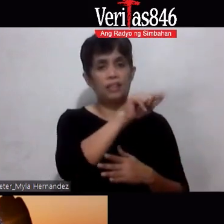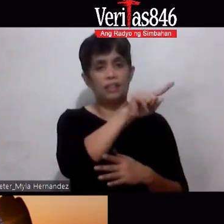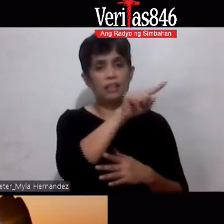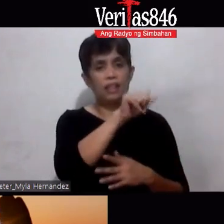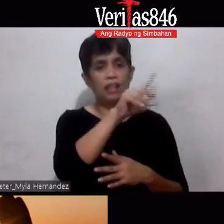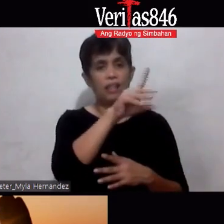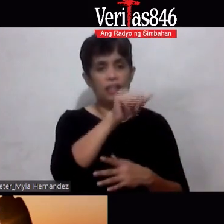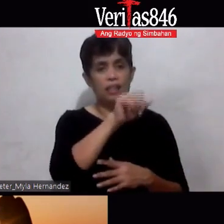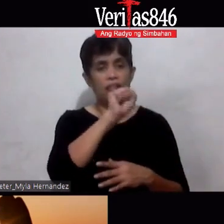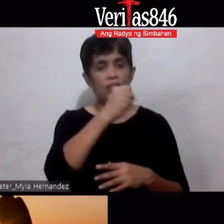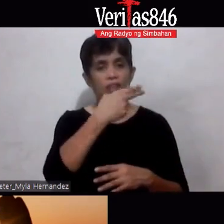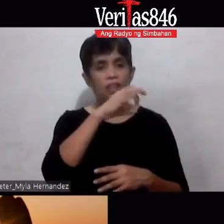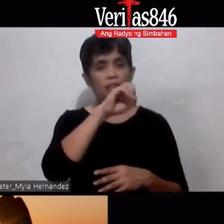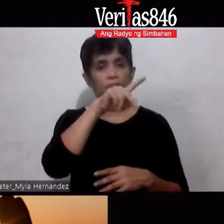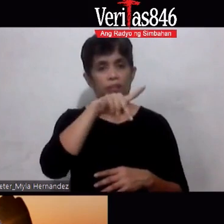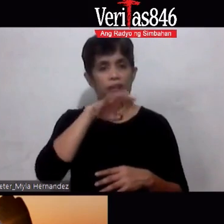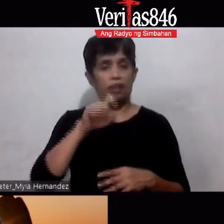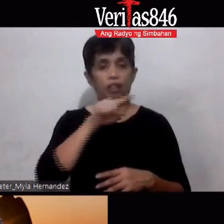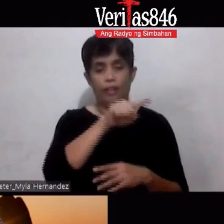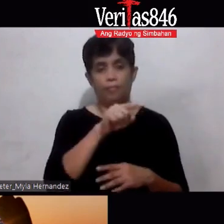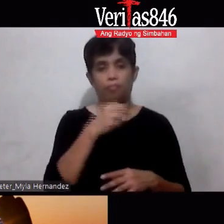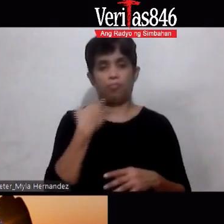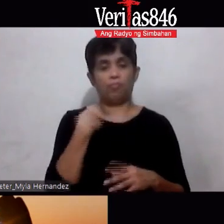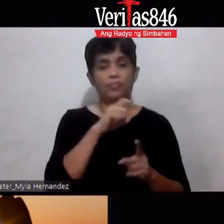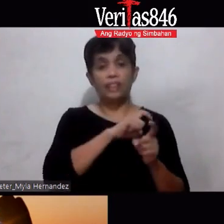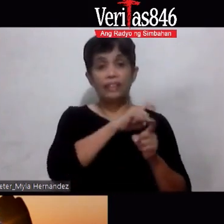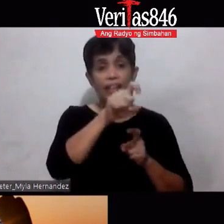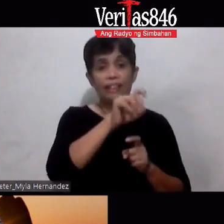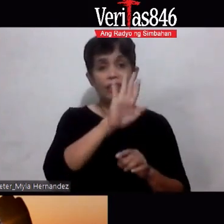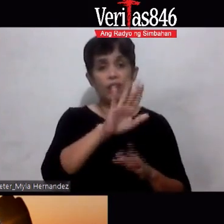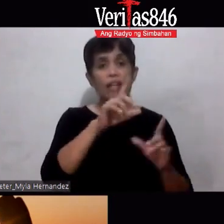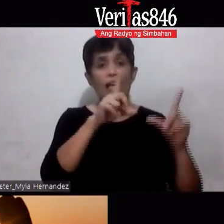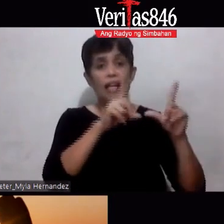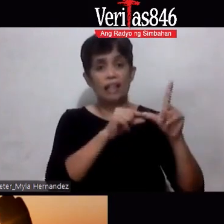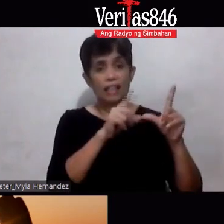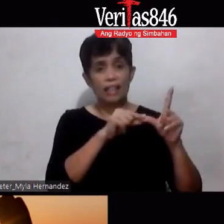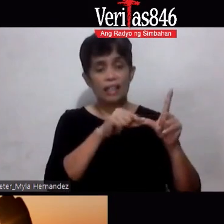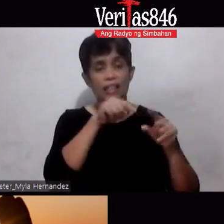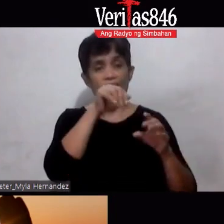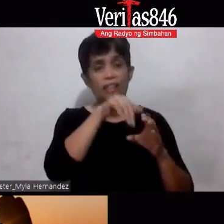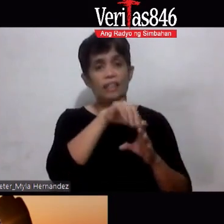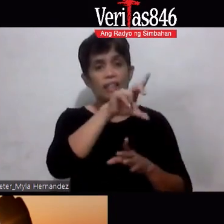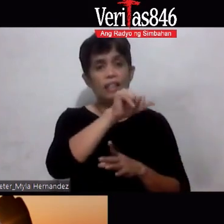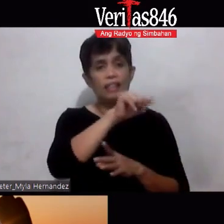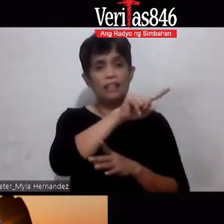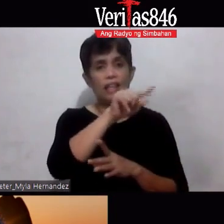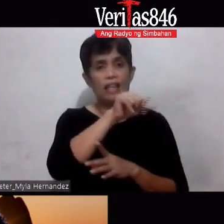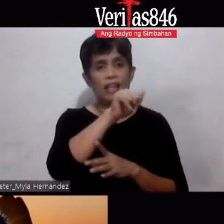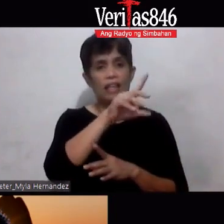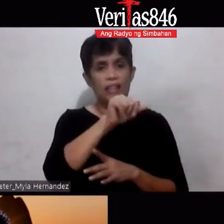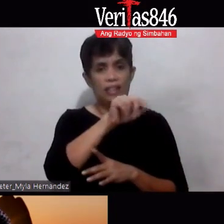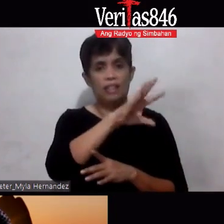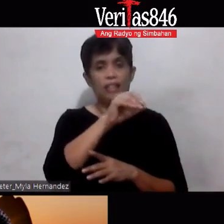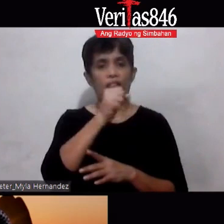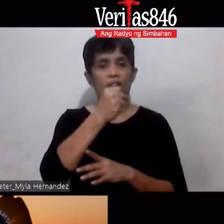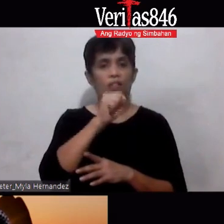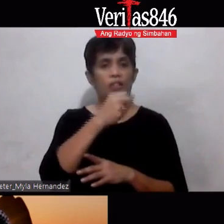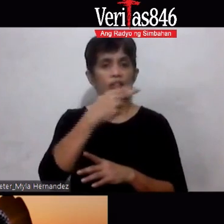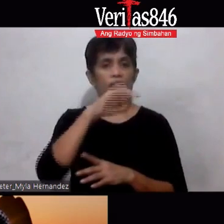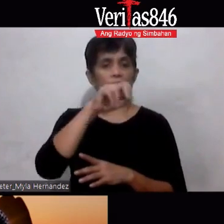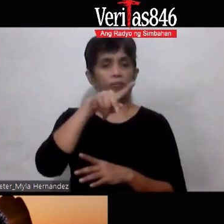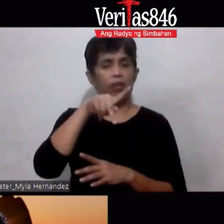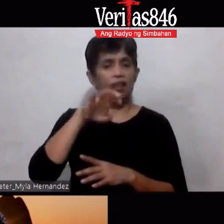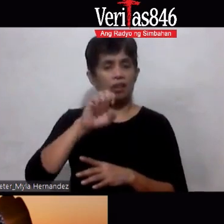itetext ko sa inyo ang aming link itetext ko sa inyo ang aming link sa lazada at sa shopee para doon lang kayo bumili bakit